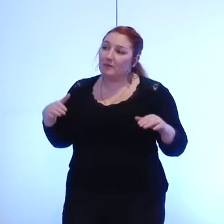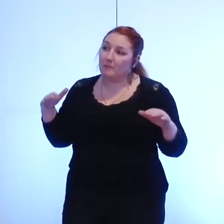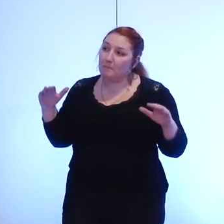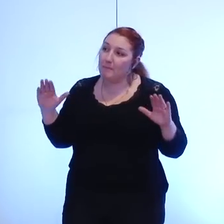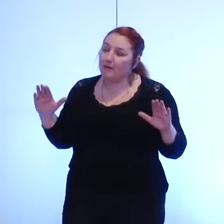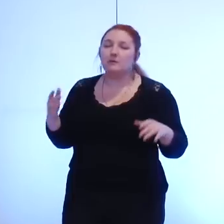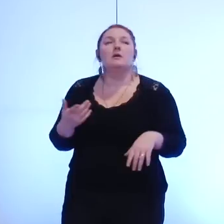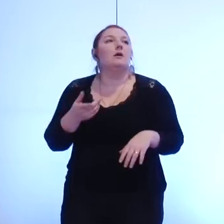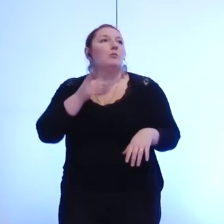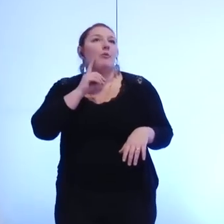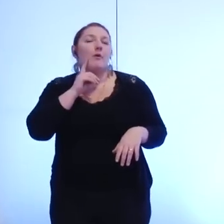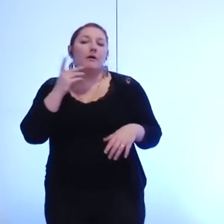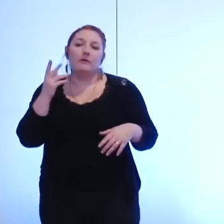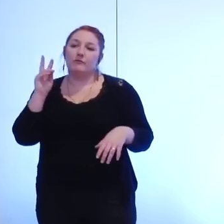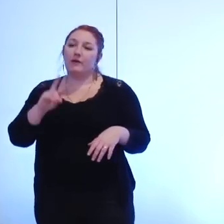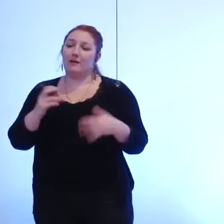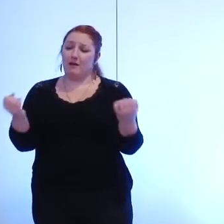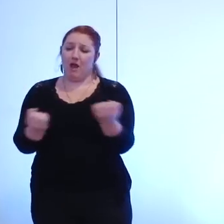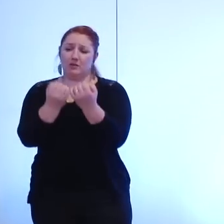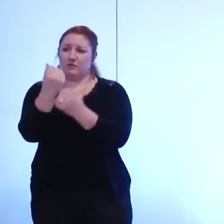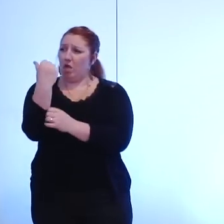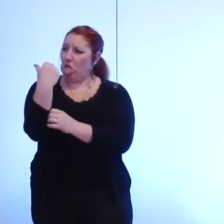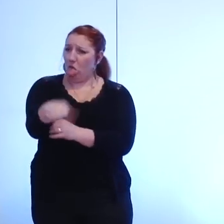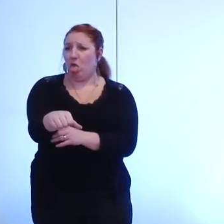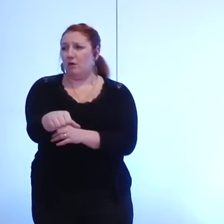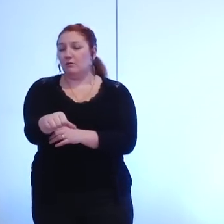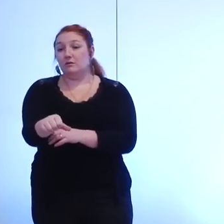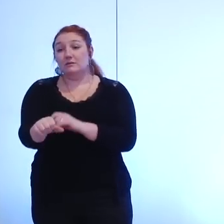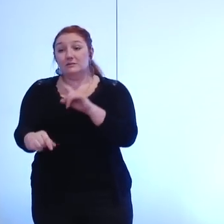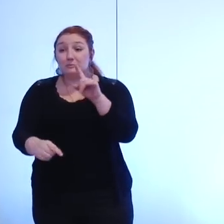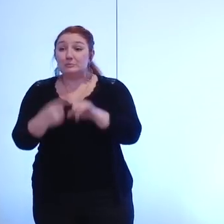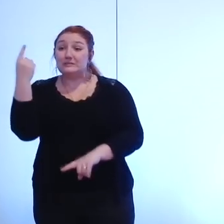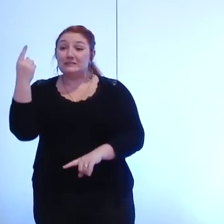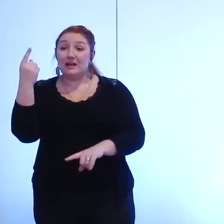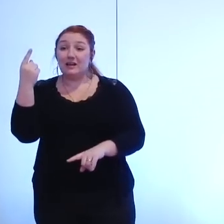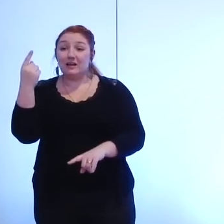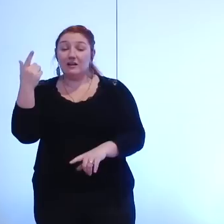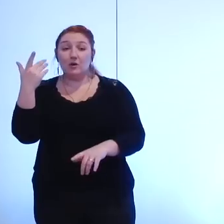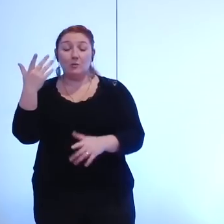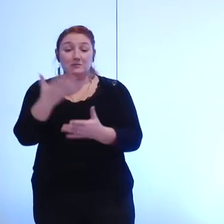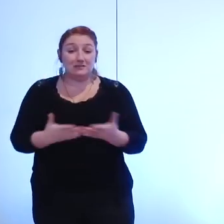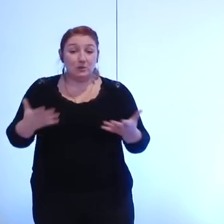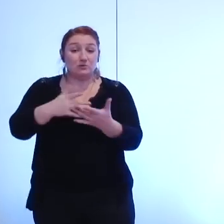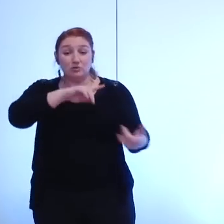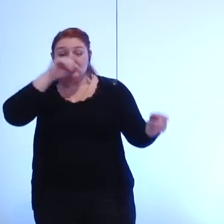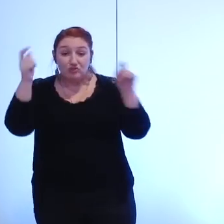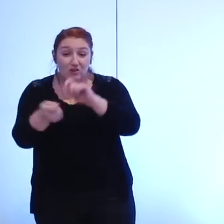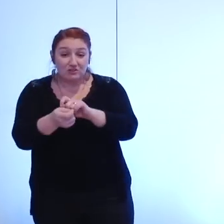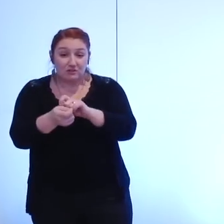parce que la monoactivité surtout lorsqu'il y a des retournements de tendance c'est extrêmement risqué